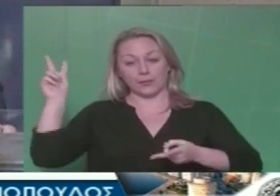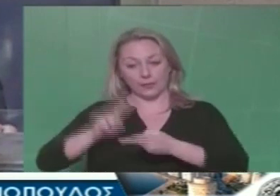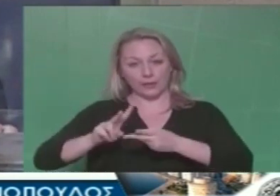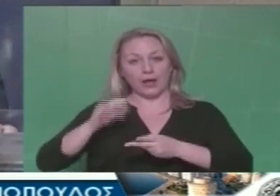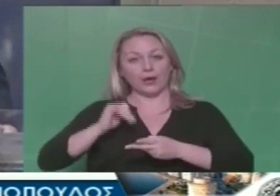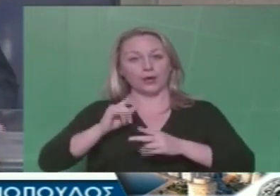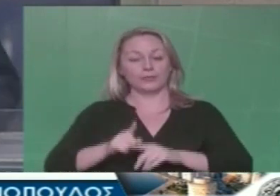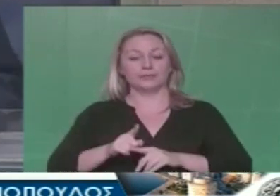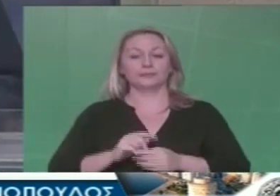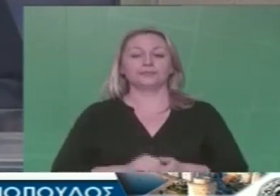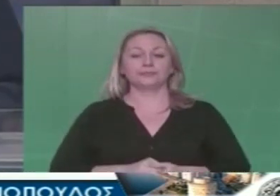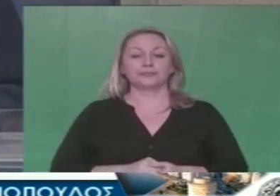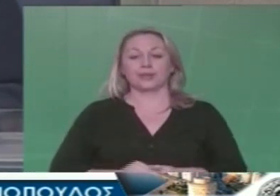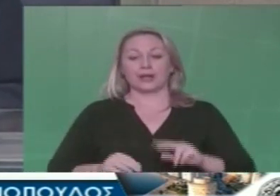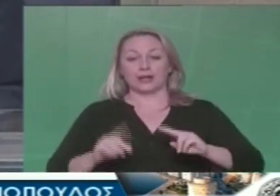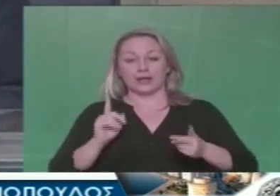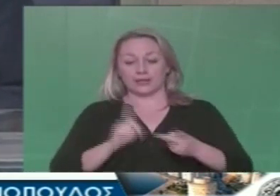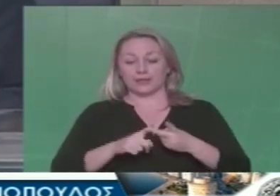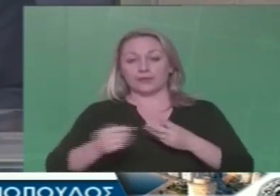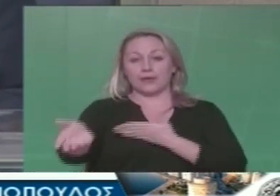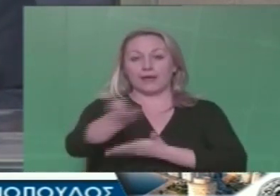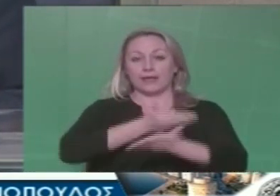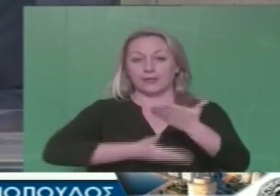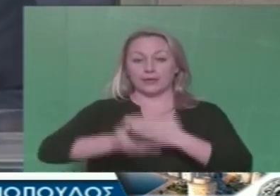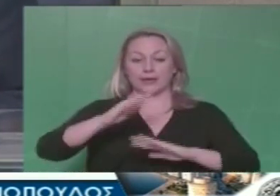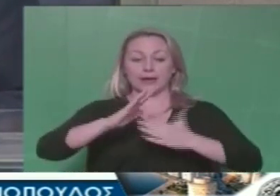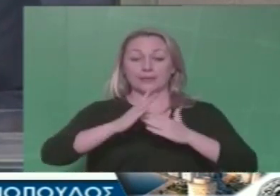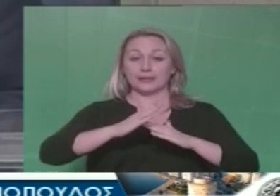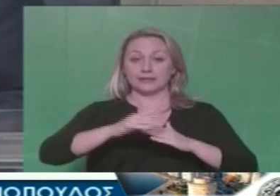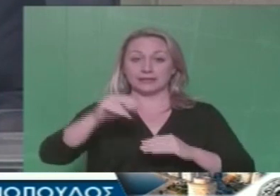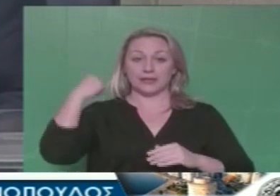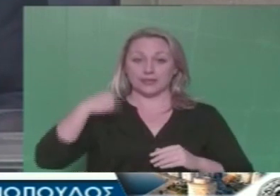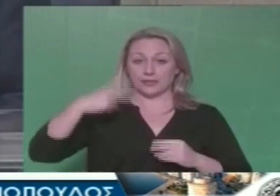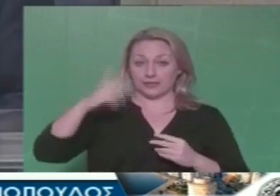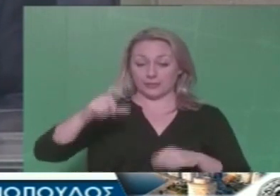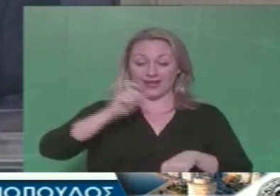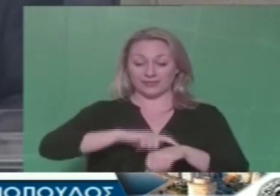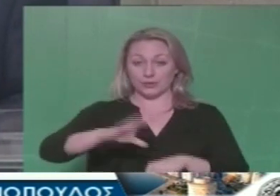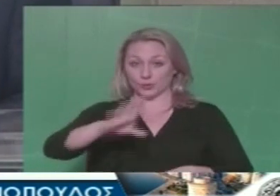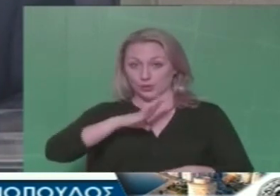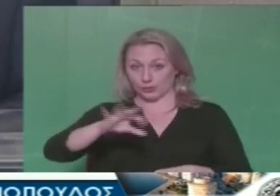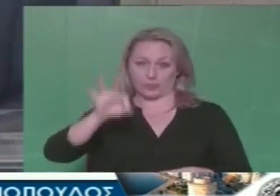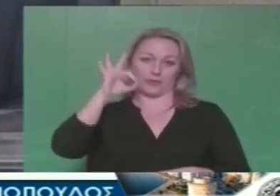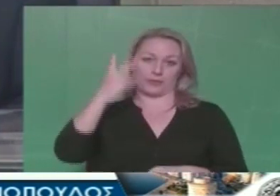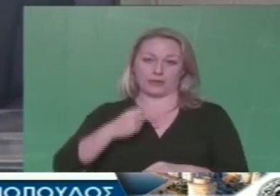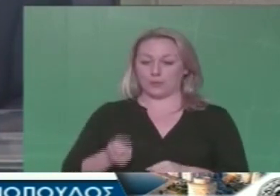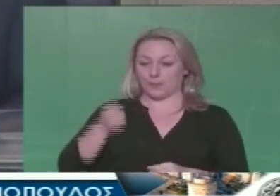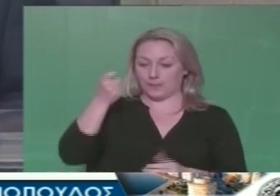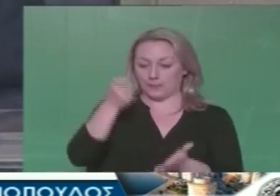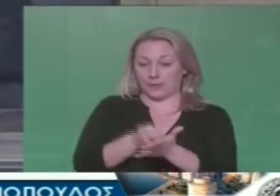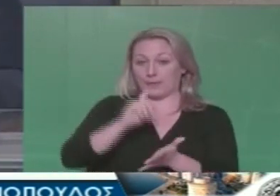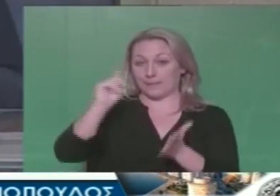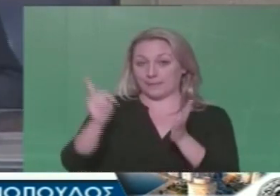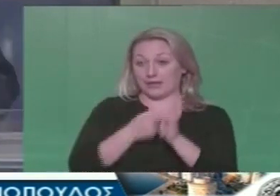Δεύτερον, αυξάνονται η ανταποδοτικότητα των υπηρεσιών του Δήμου, δηλαδή αυτά τα οποία πληρώνει ο Δημότης μία φορά στο